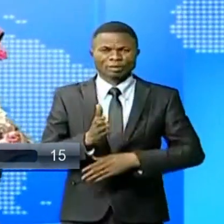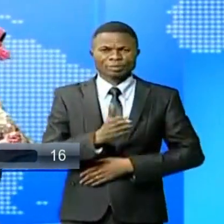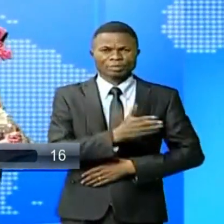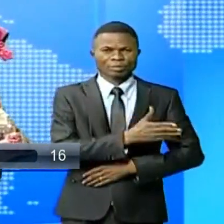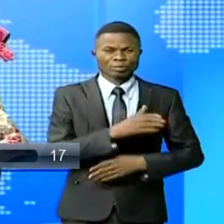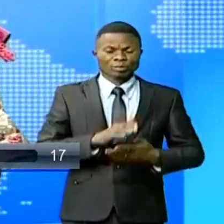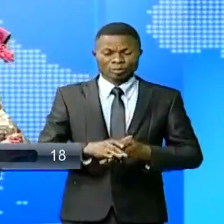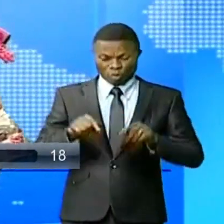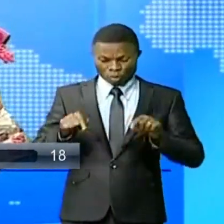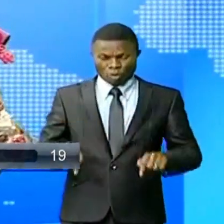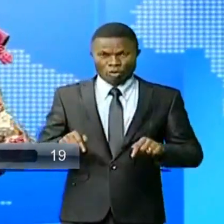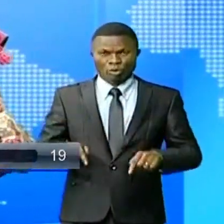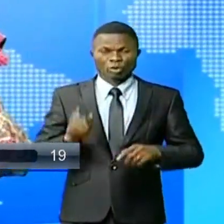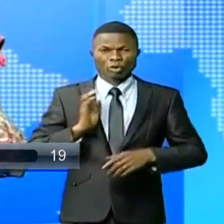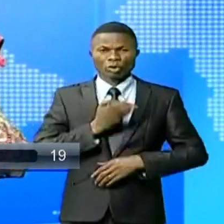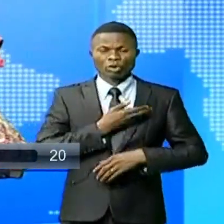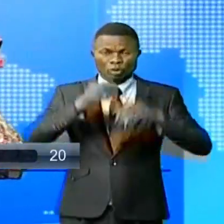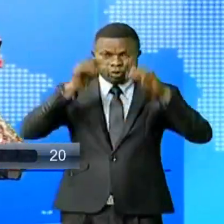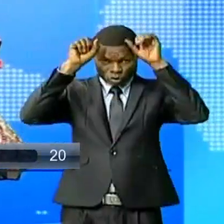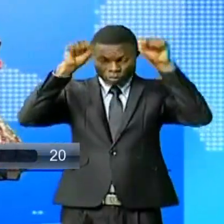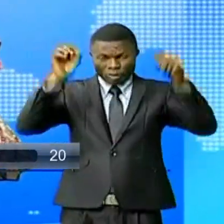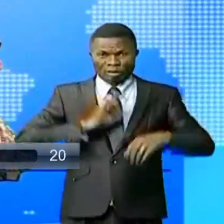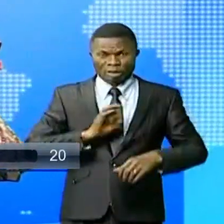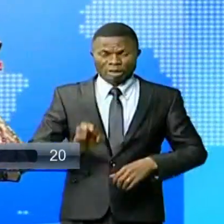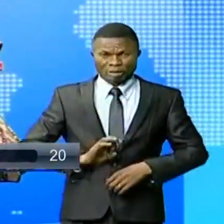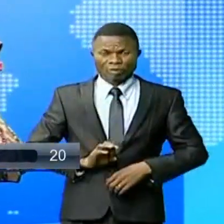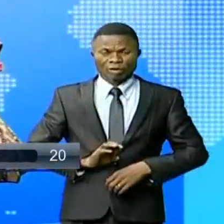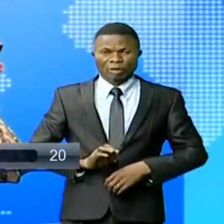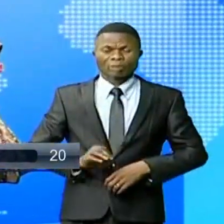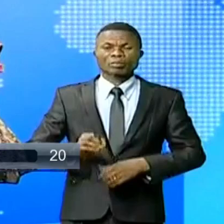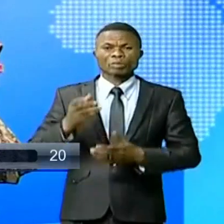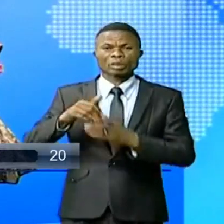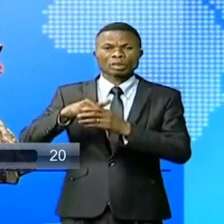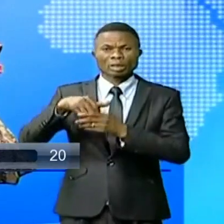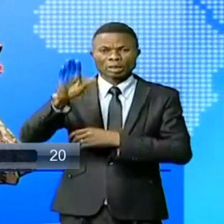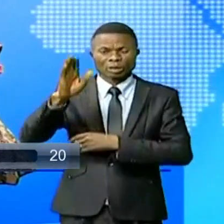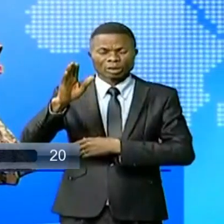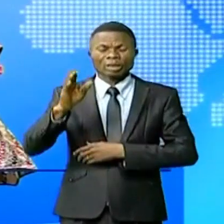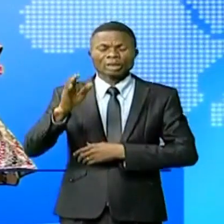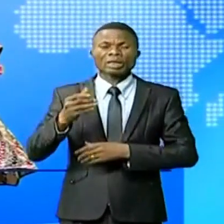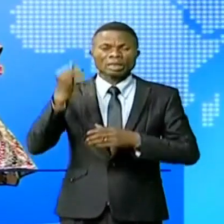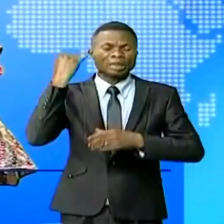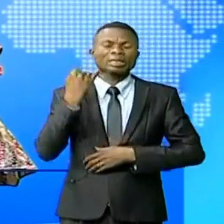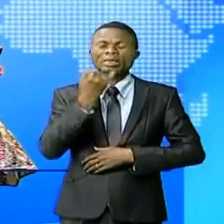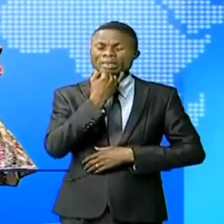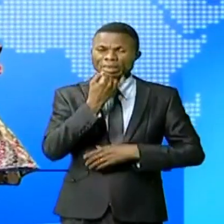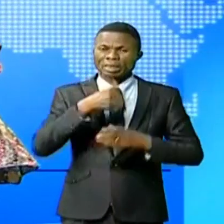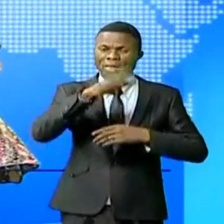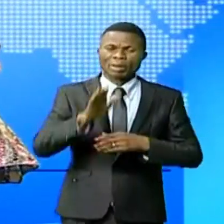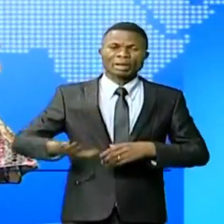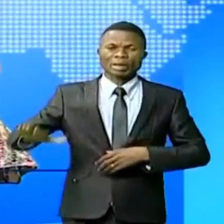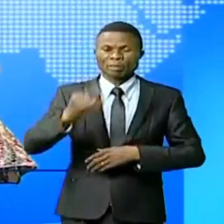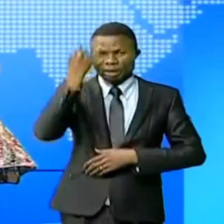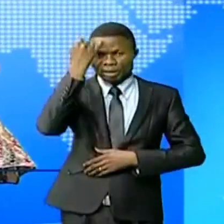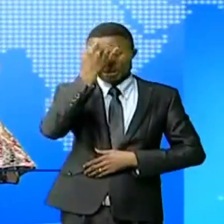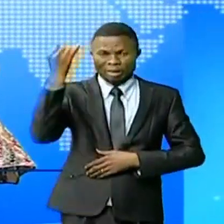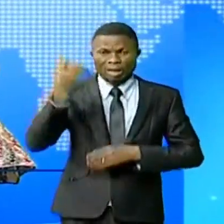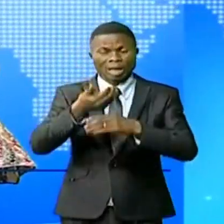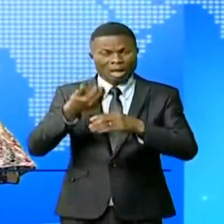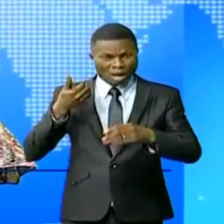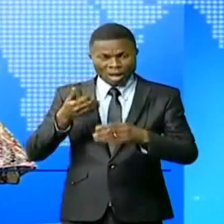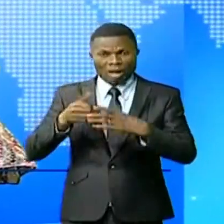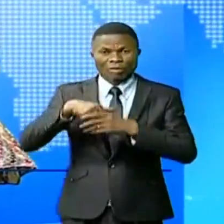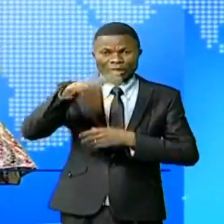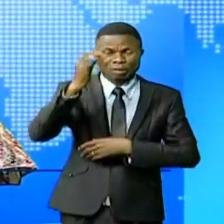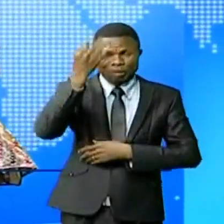C'est aujourd'hui que le président de la République a quitté Israël pour l'Italie. Mais avant de quitter l'État hébreu, Félix-Antoine Tisséquet d